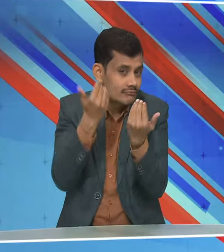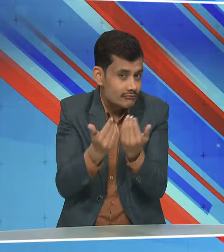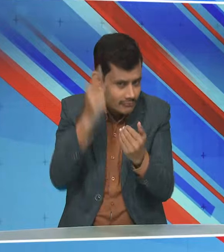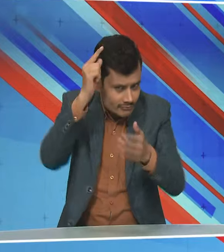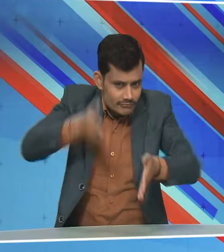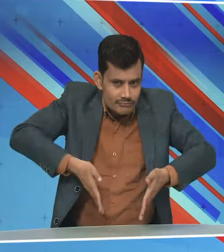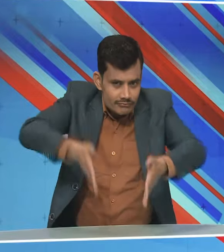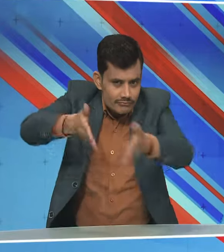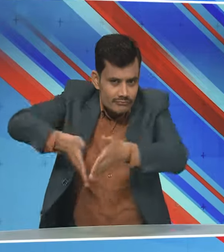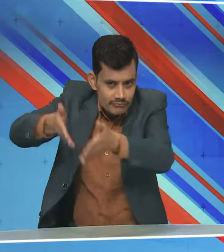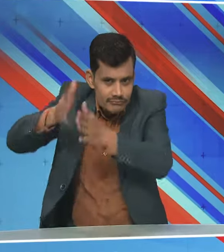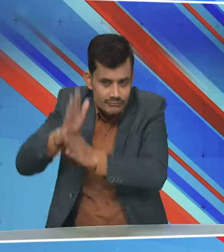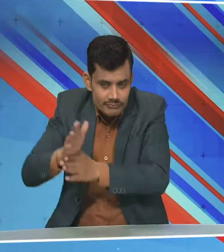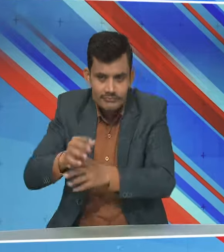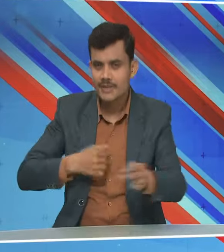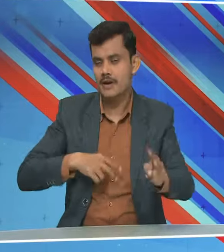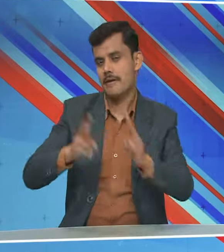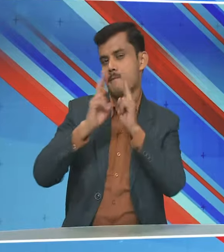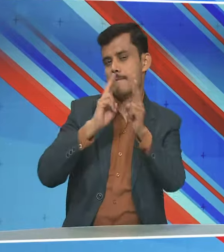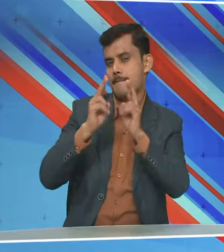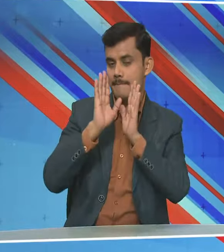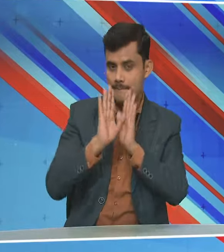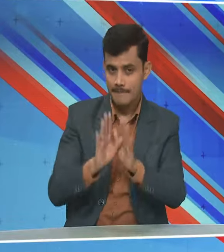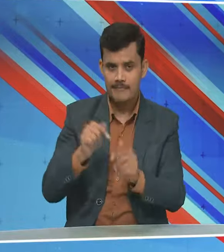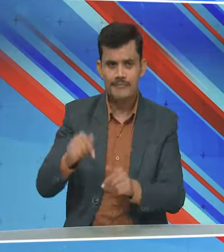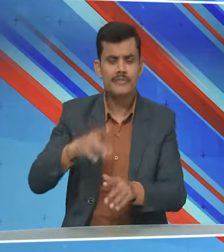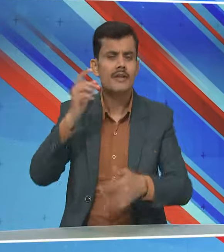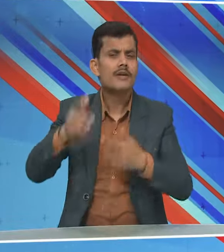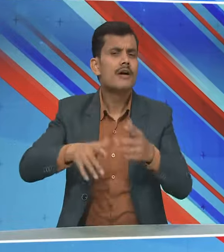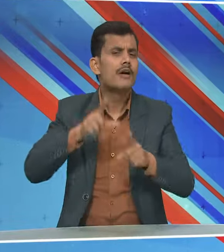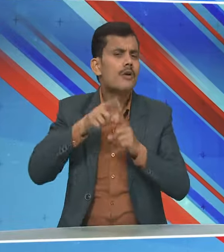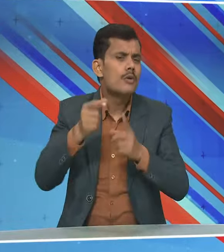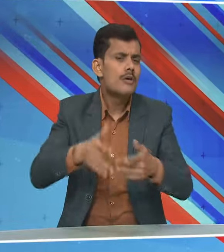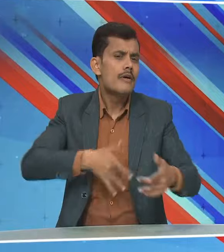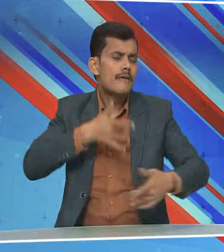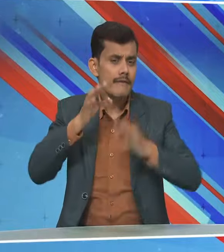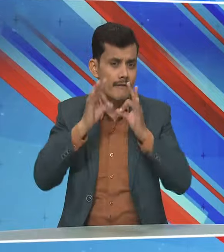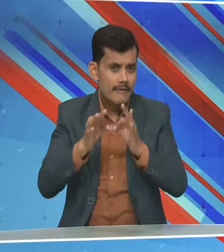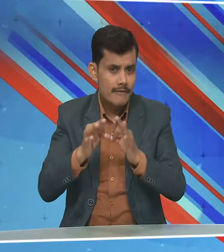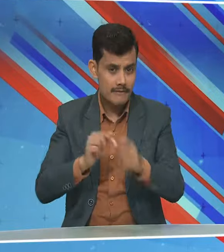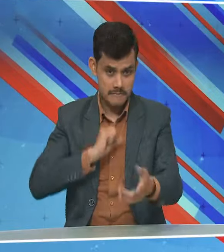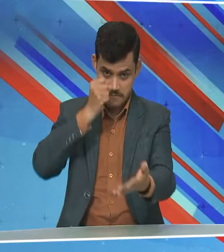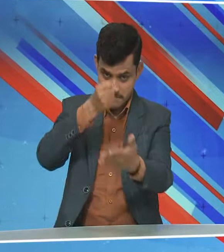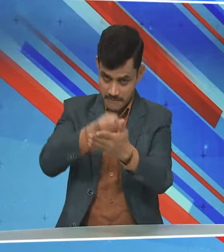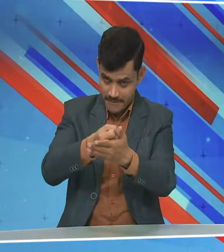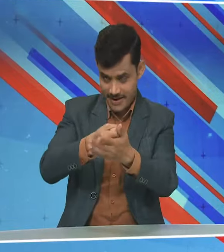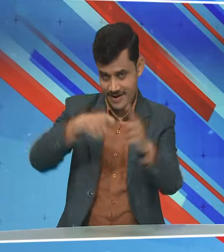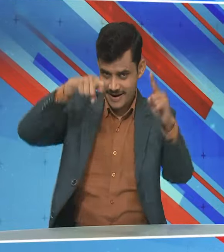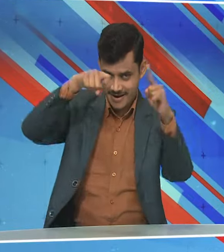गलियों में ही हैं हमसे बात करने के लिए क्यान हो रहा आपका अ में ंपभाउन